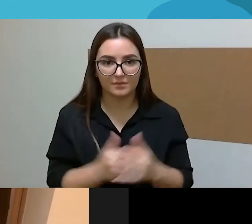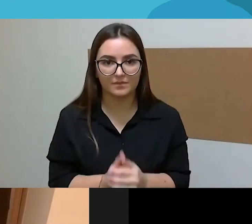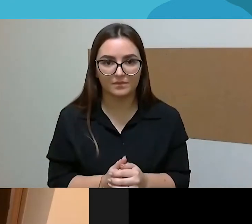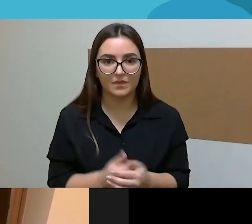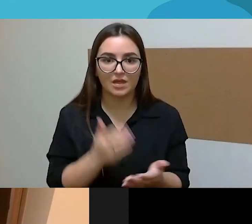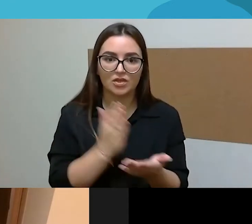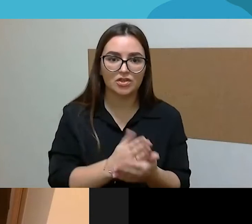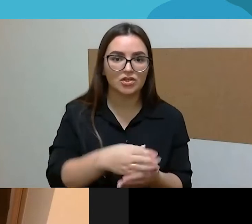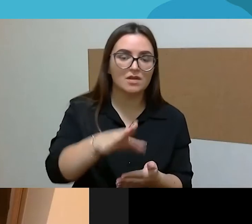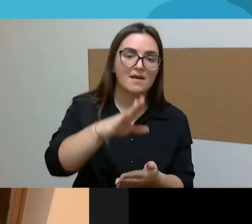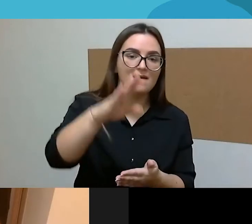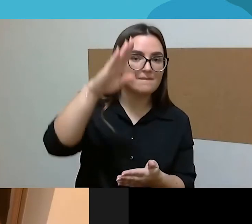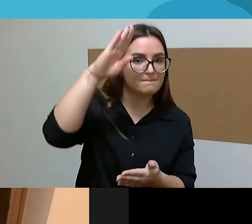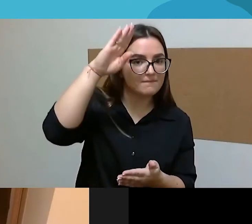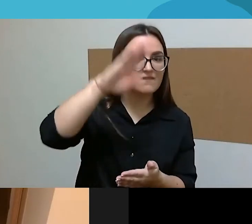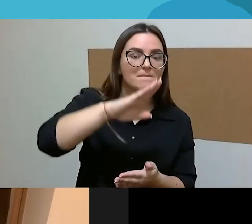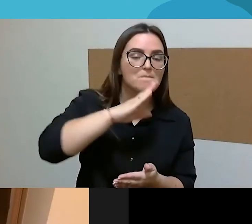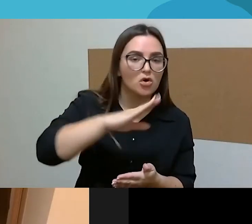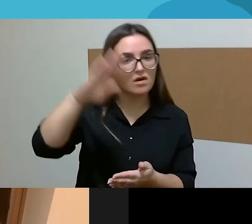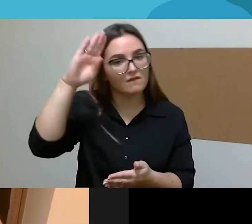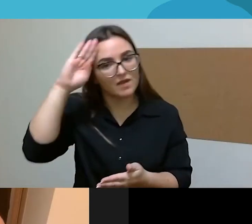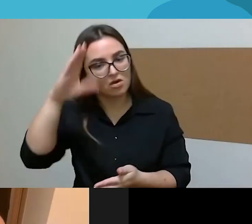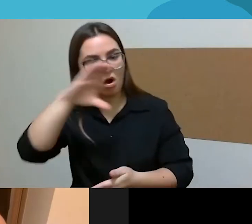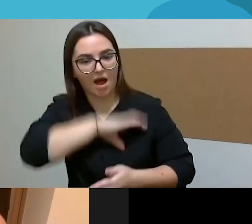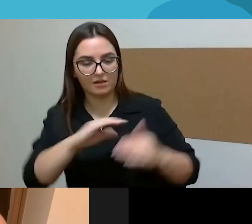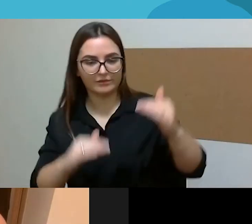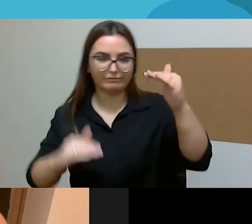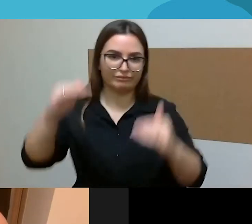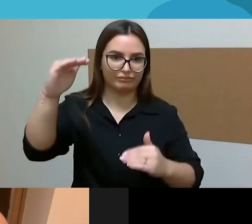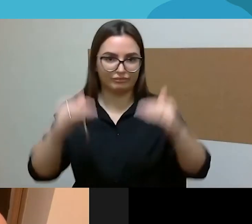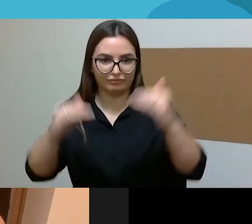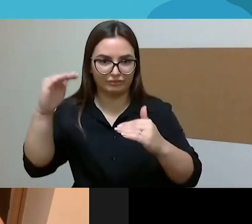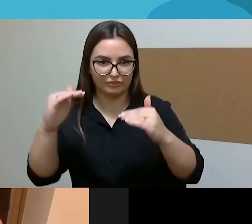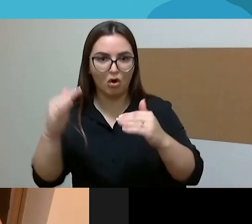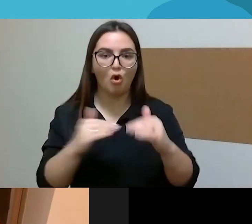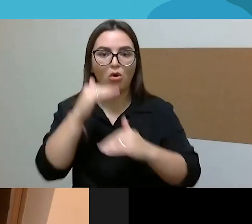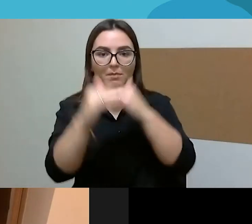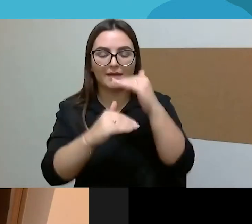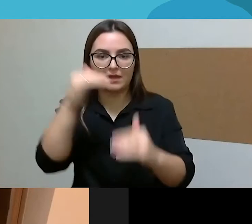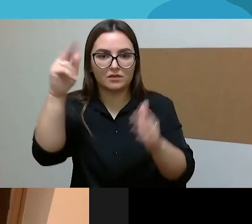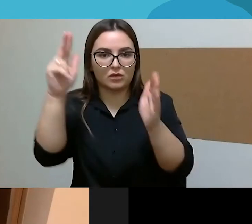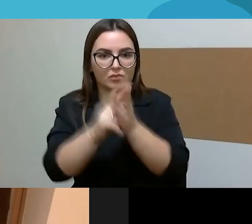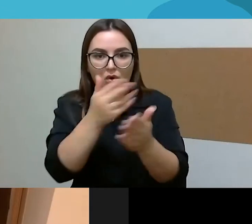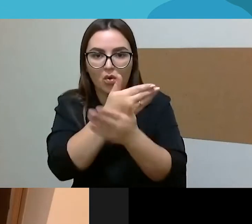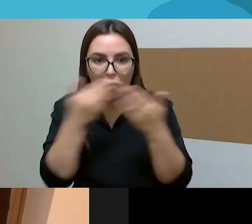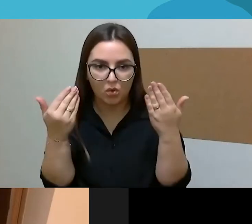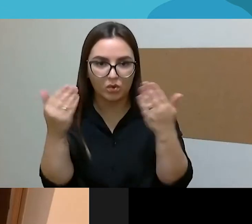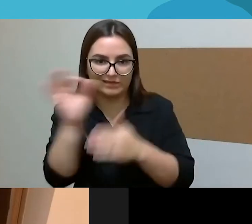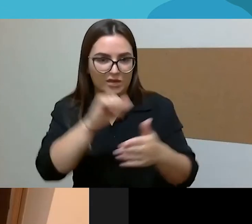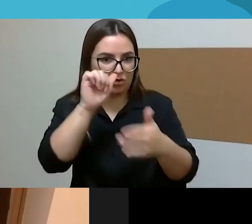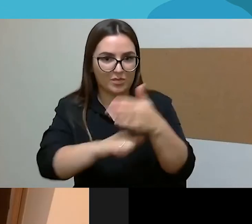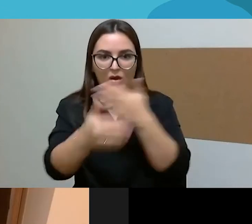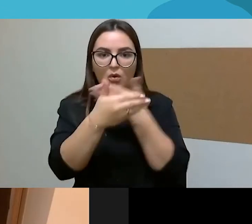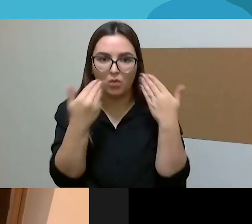vyrų ir moterų atlyginimų skirtumas, kuris nepagrindžiamas kompetencijomis, nepagrindžiamas užimomis pareigomis, ni kuo. Tiesiog